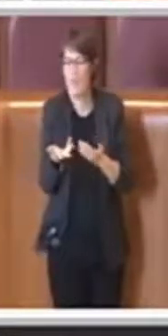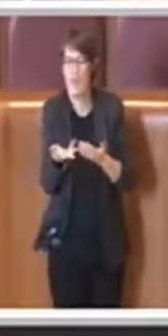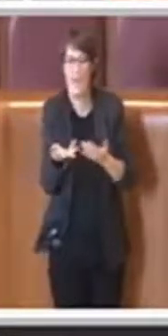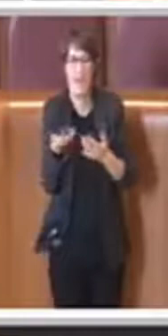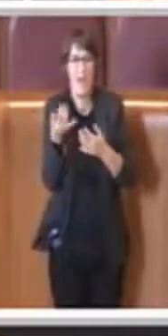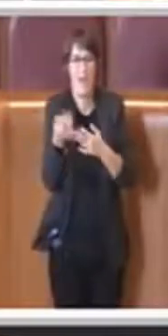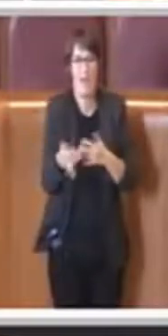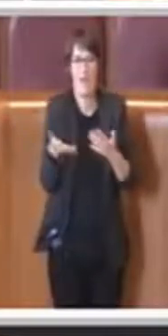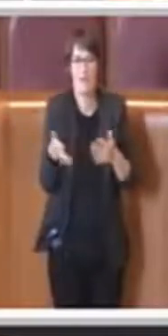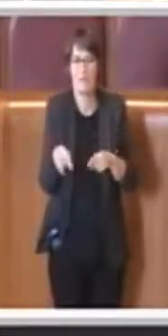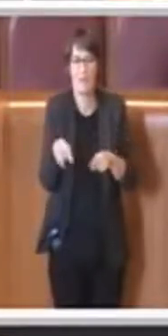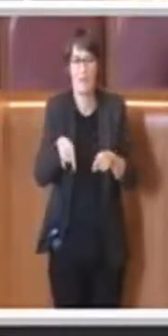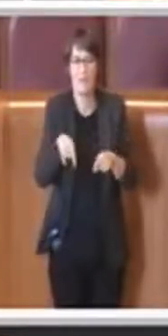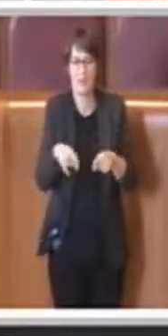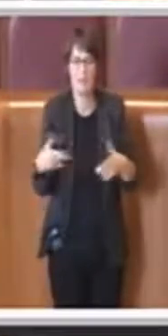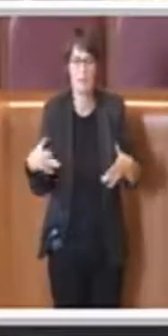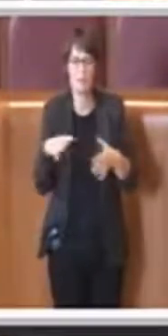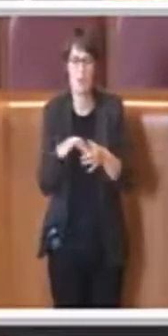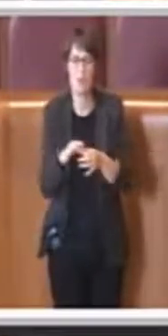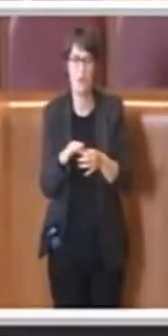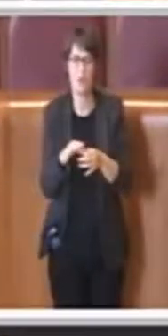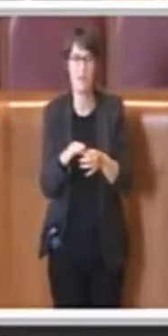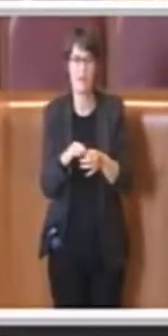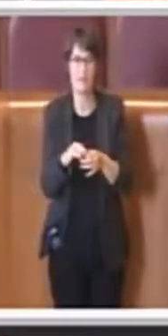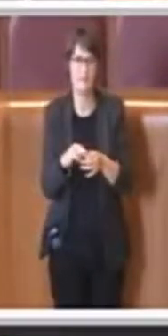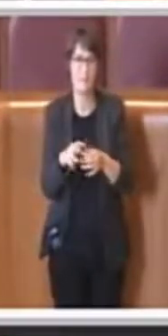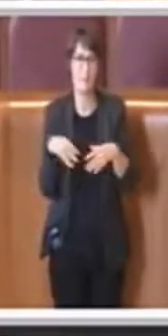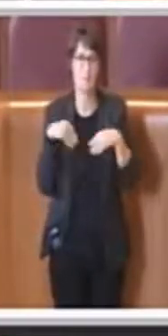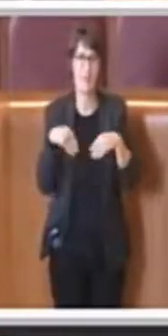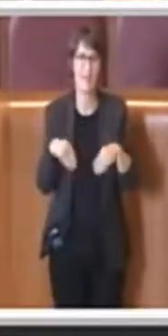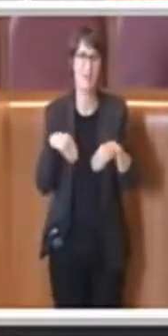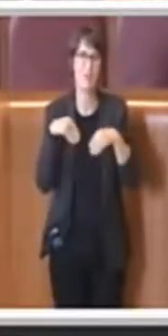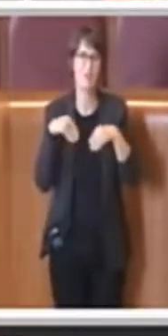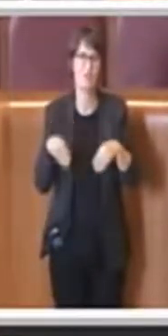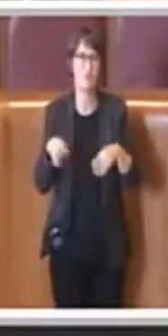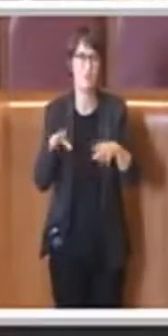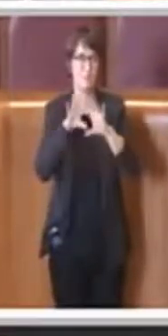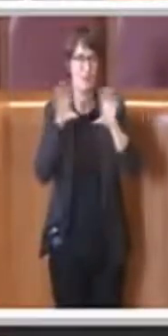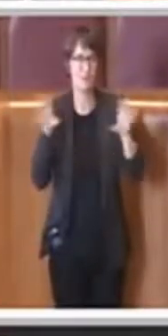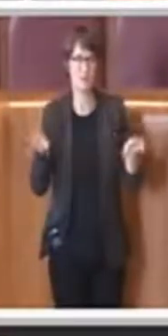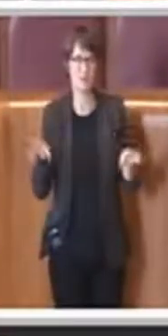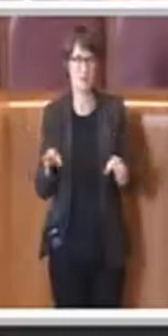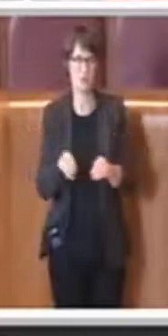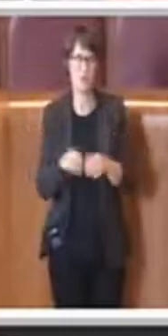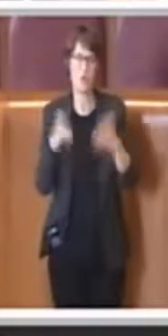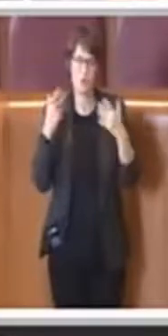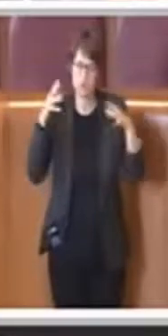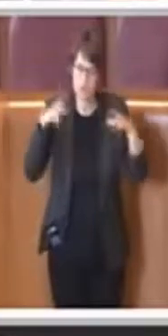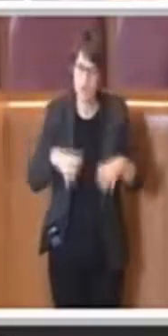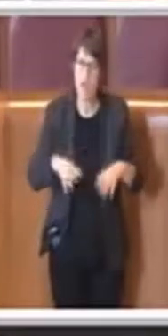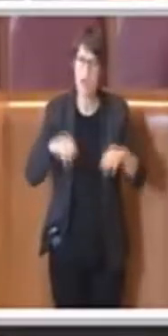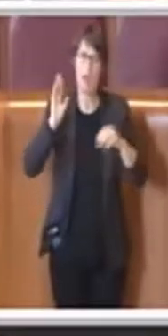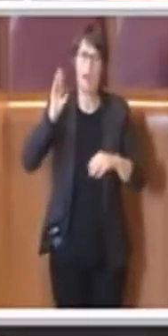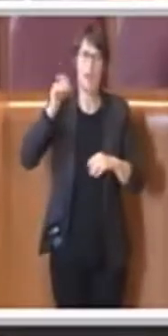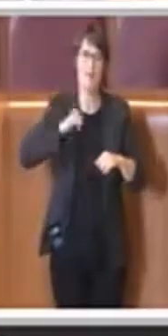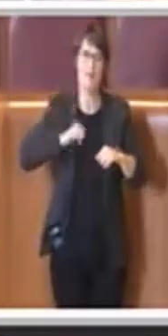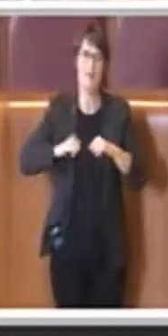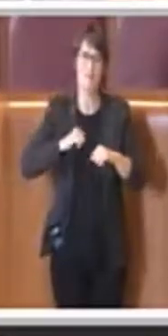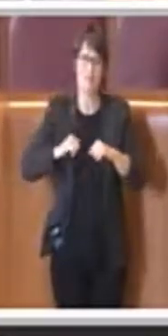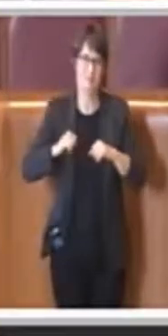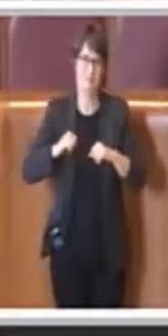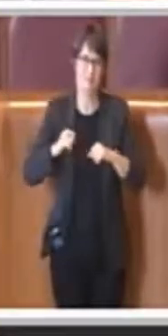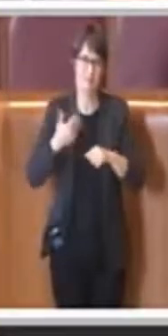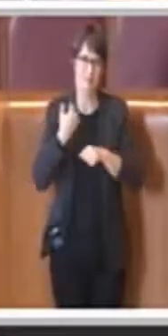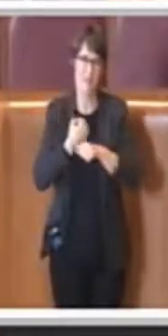partecipazione che ha avuto inizio in questa consigliatura. E'